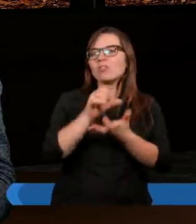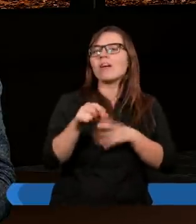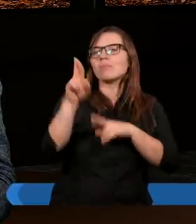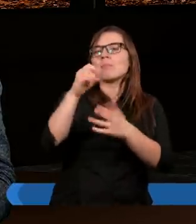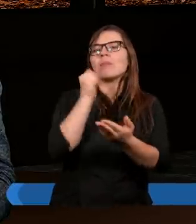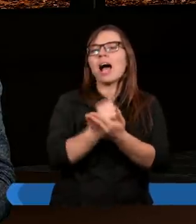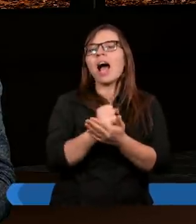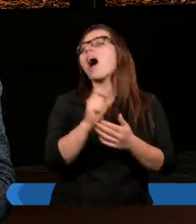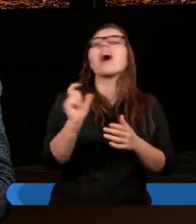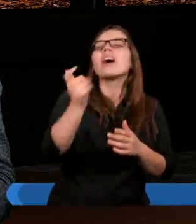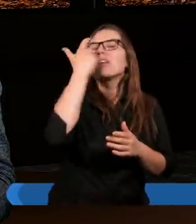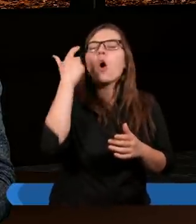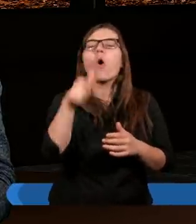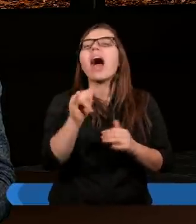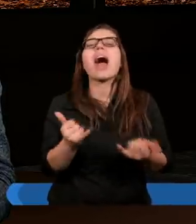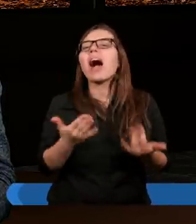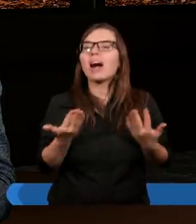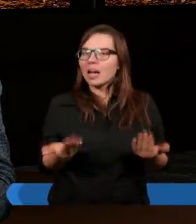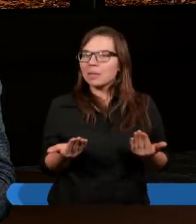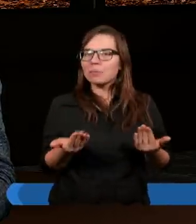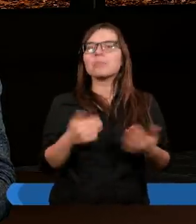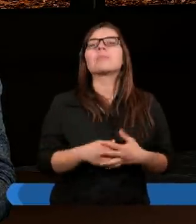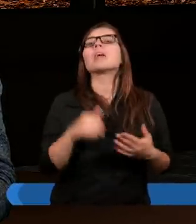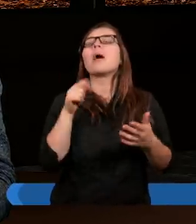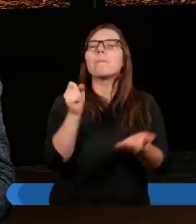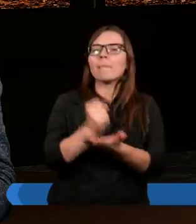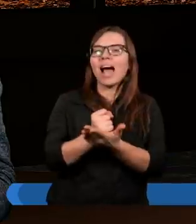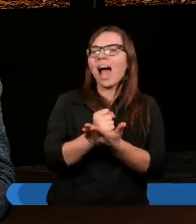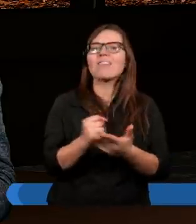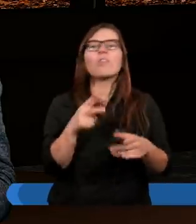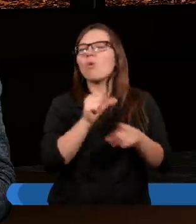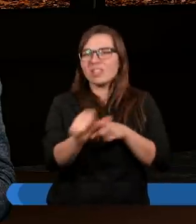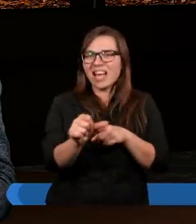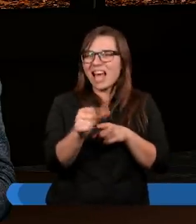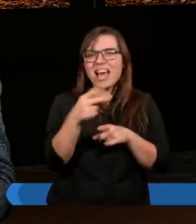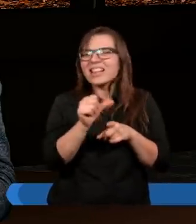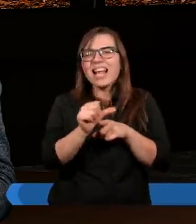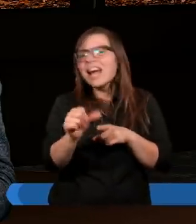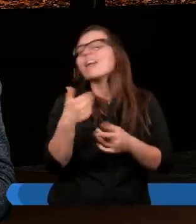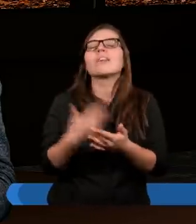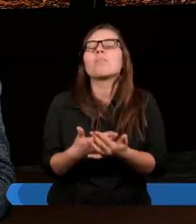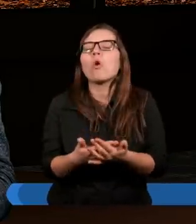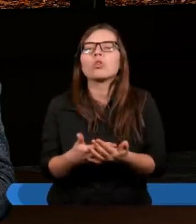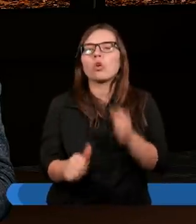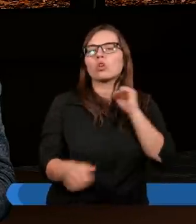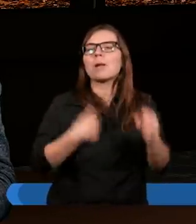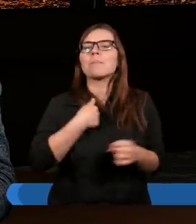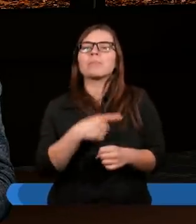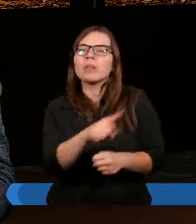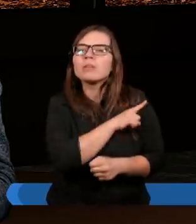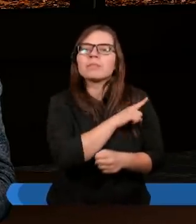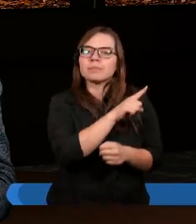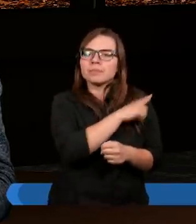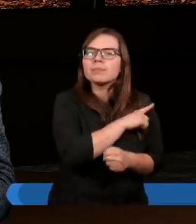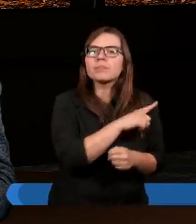Tylko jaka jest rola tego prawa? Prawo nie jest po to, żeby przestrzegać